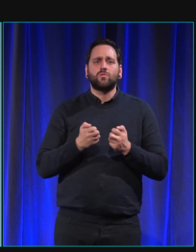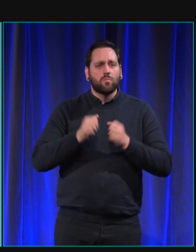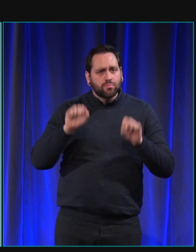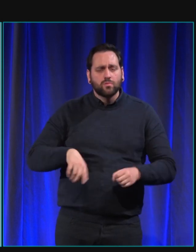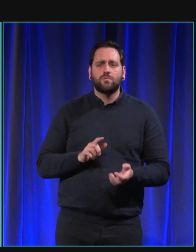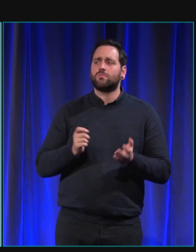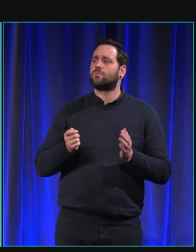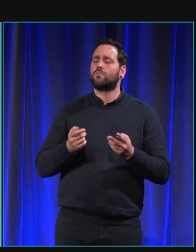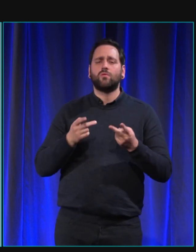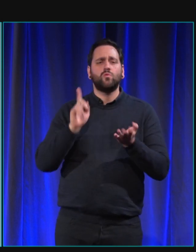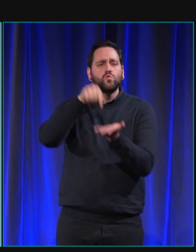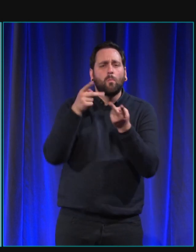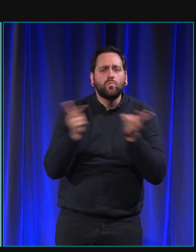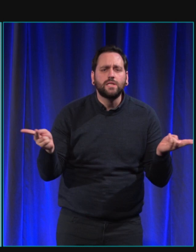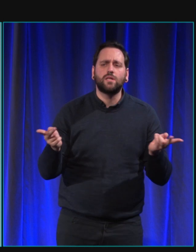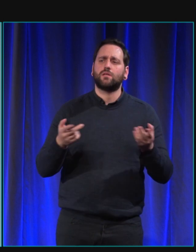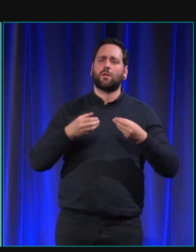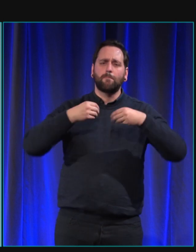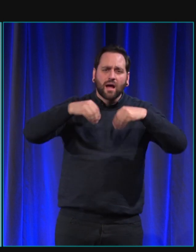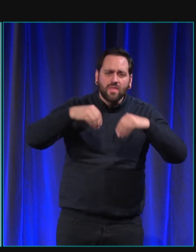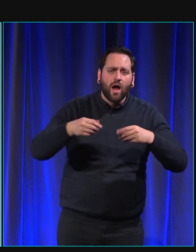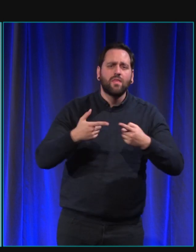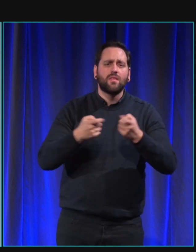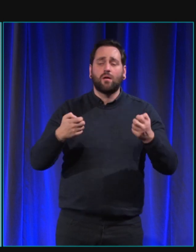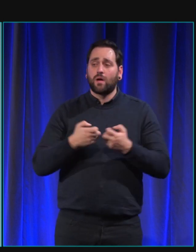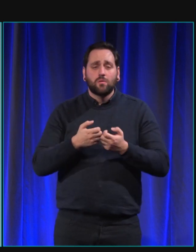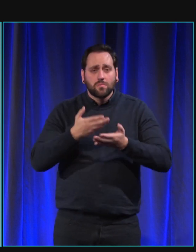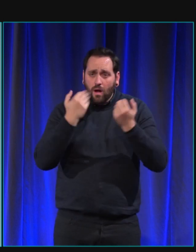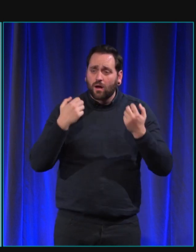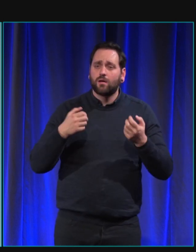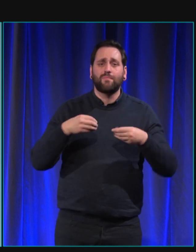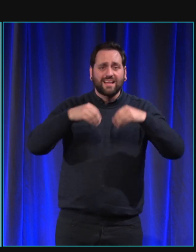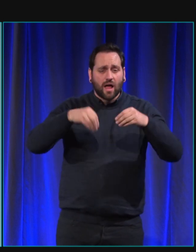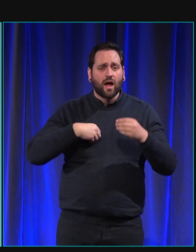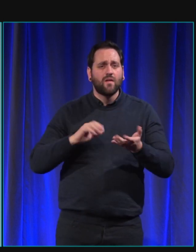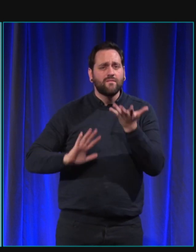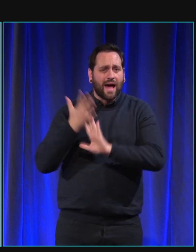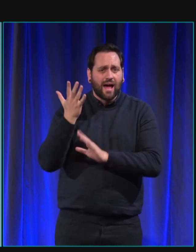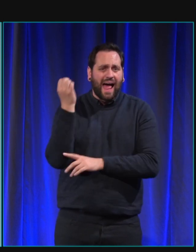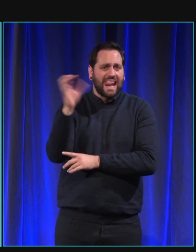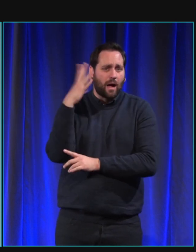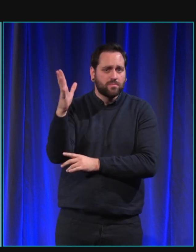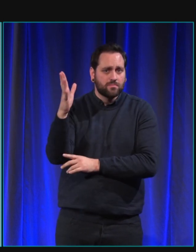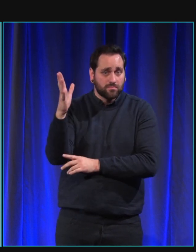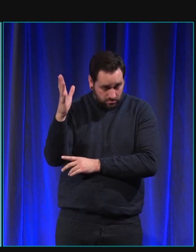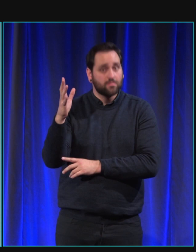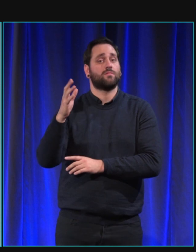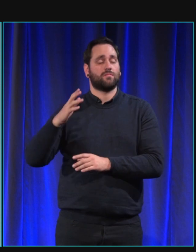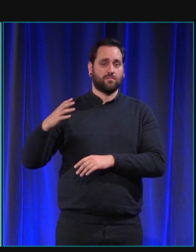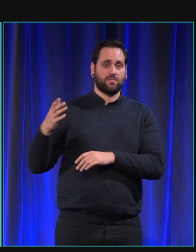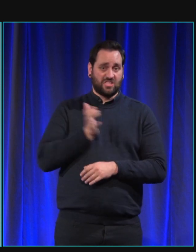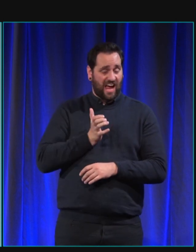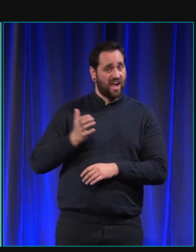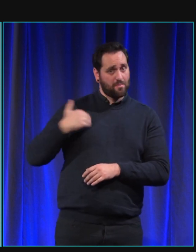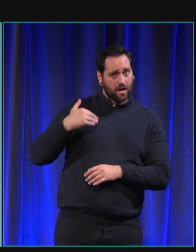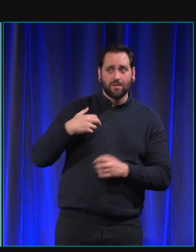et il va, par exemple, dans les magasins, indiquer s'il a l'alarme à incendie. Même si vous êtes dans les toilettes et que personne n au courant que